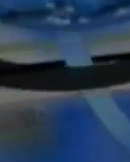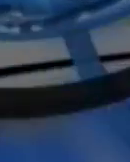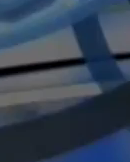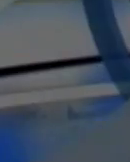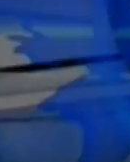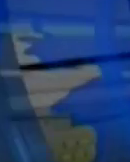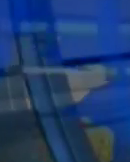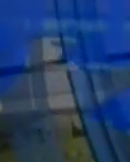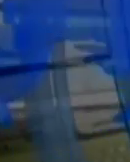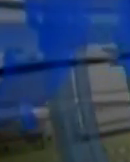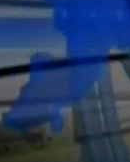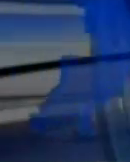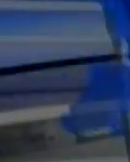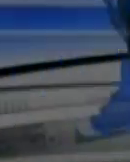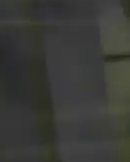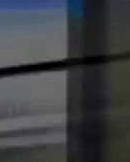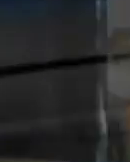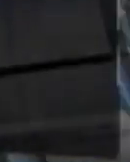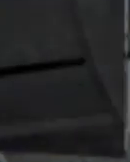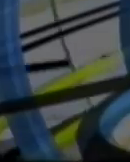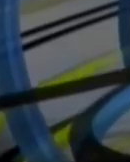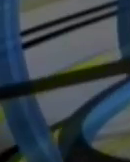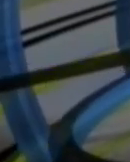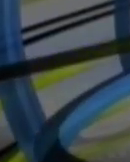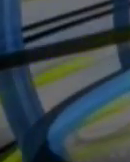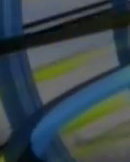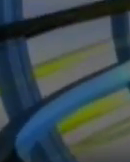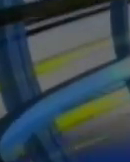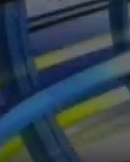Музика Музика